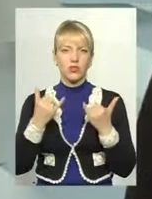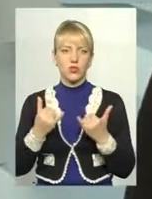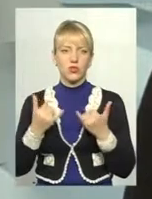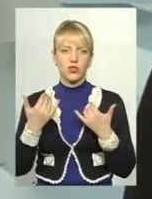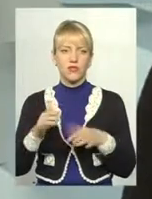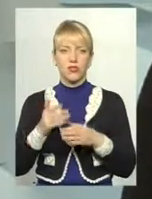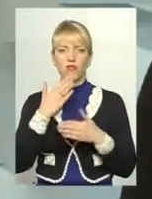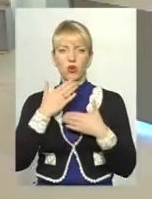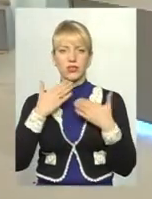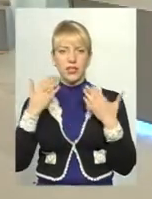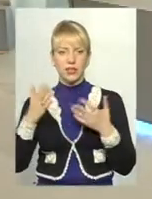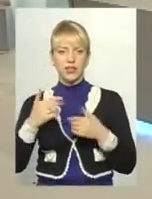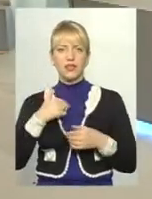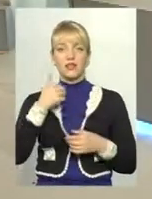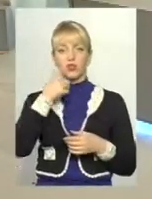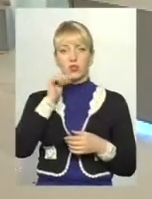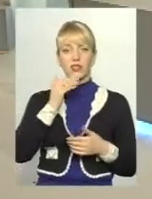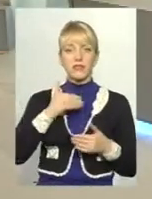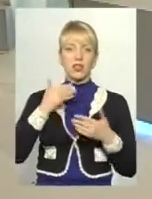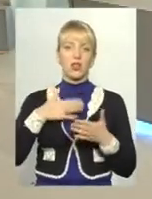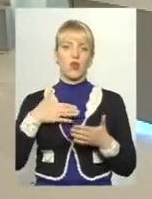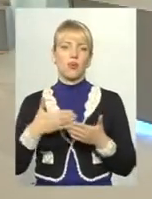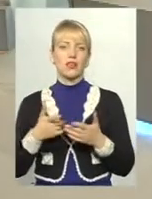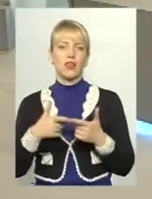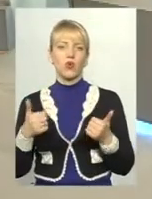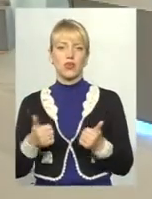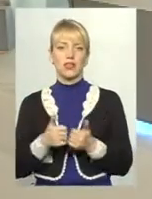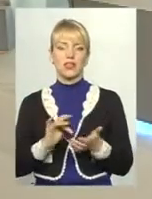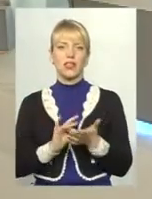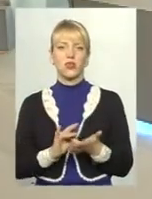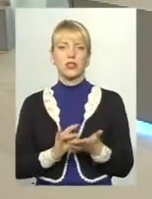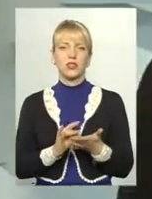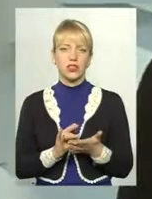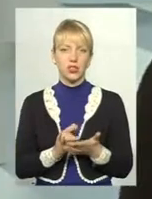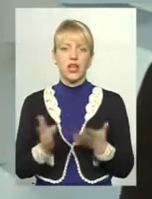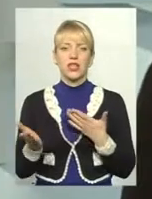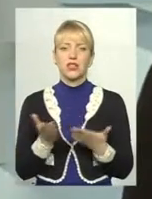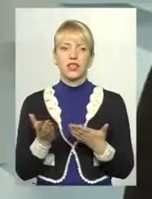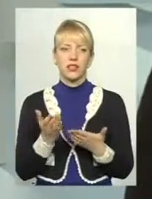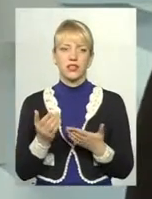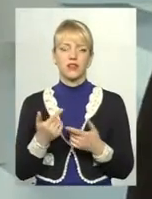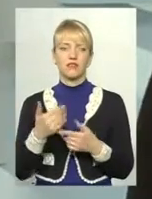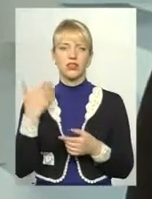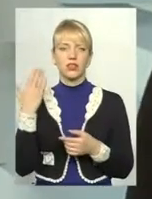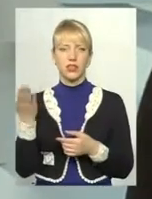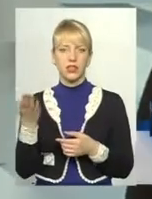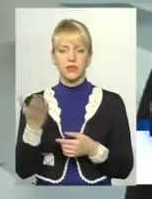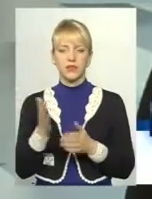навіть вже вчора звернулася громадська організація, туристична, і вони з